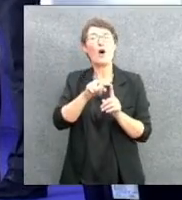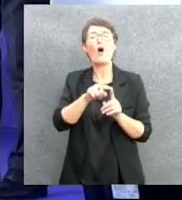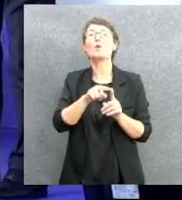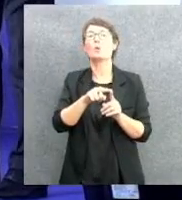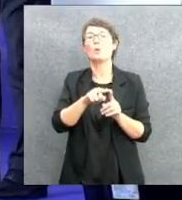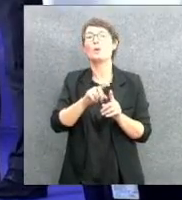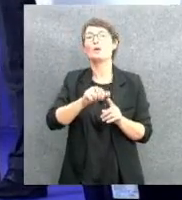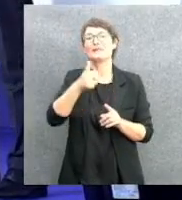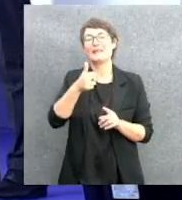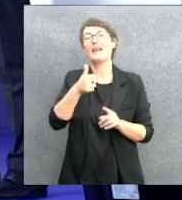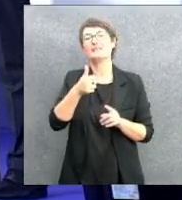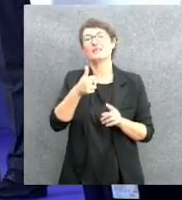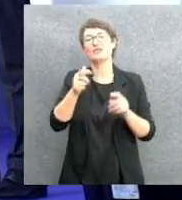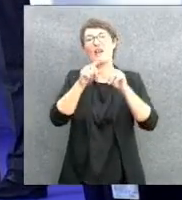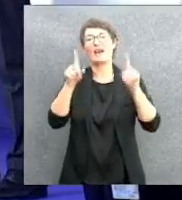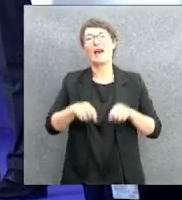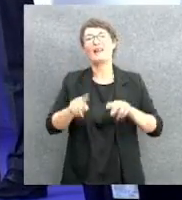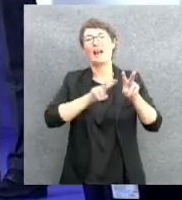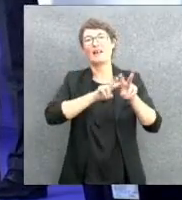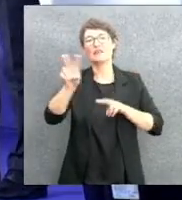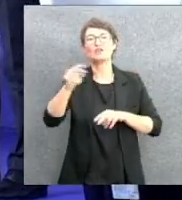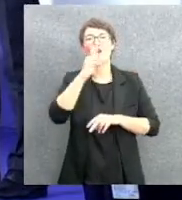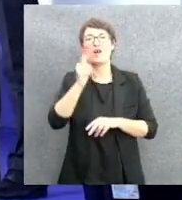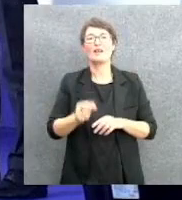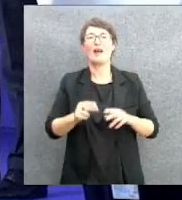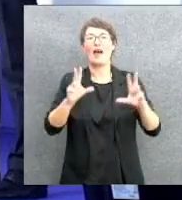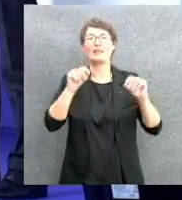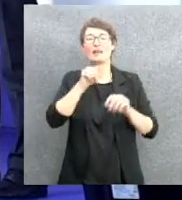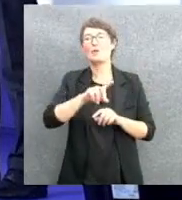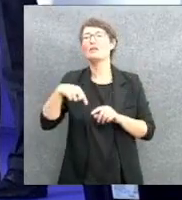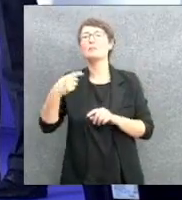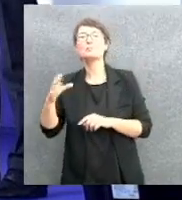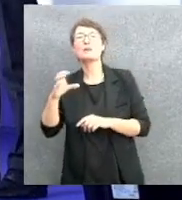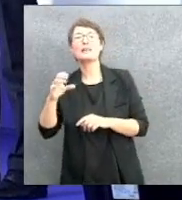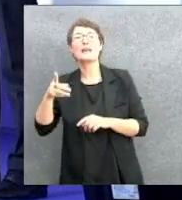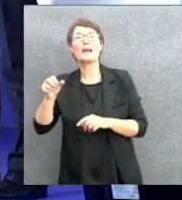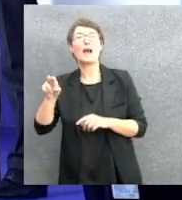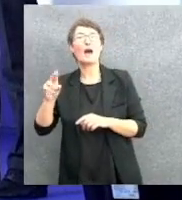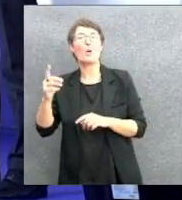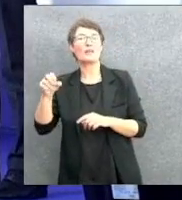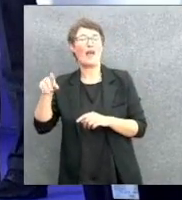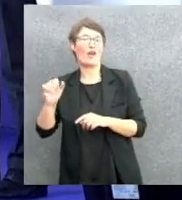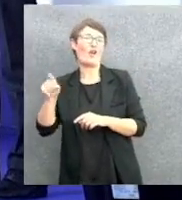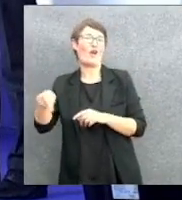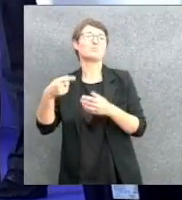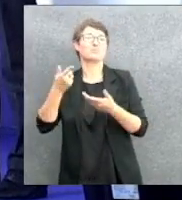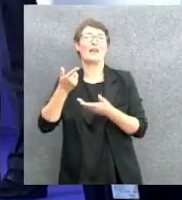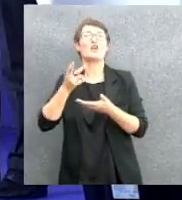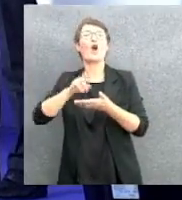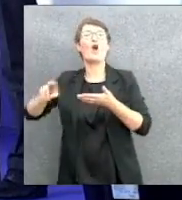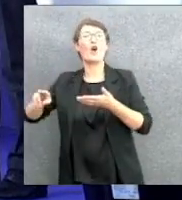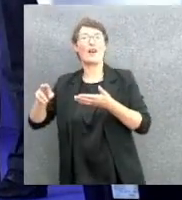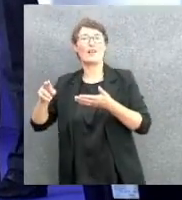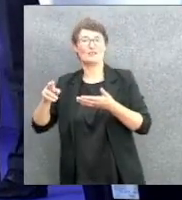Galleria Nazionale dell'Arte Moderna, e c'era la Cristiana Rebaudengo, collezionista famosa, che quindi